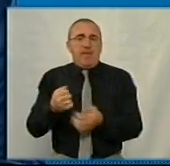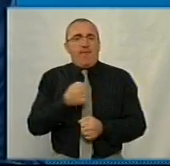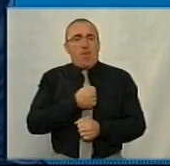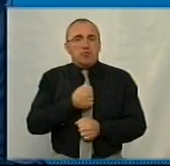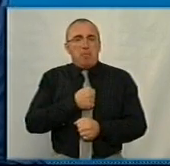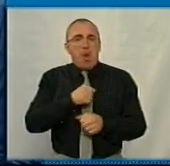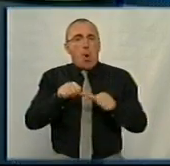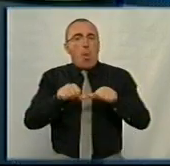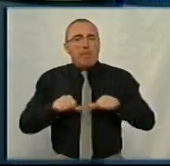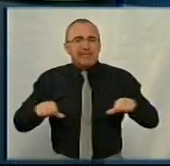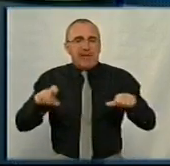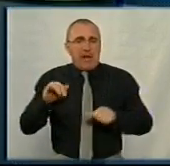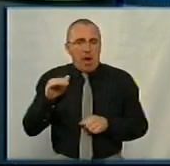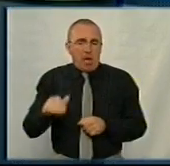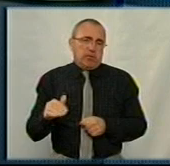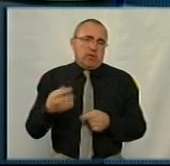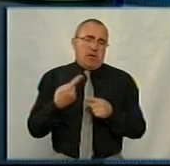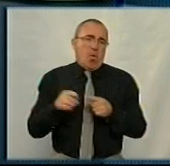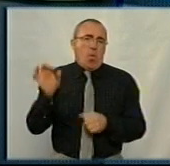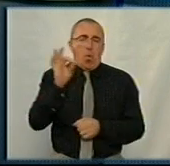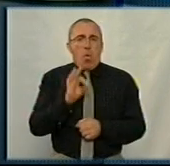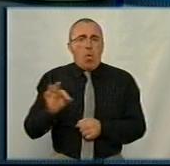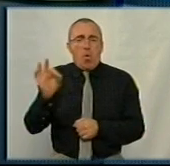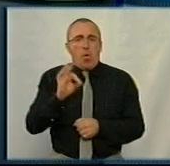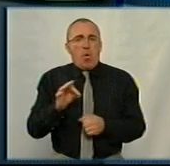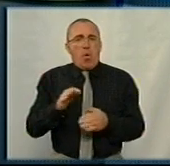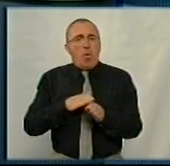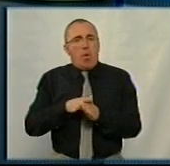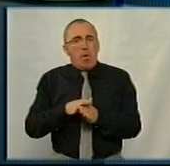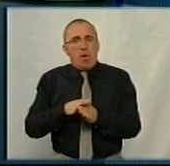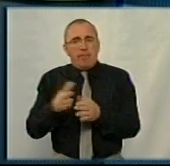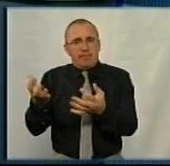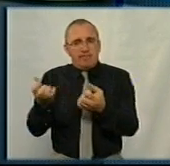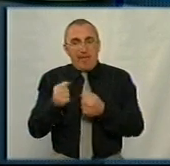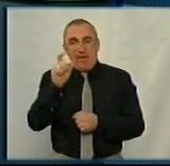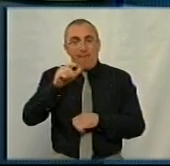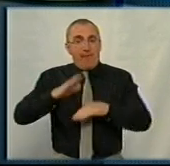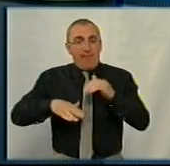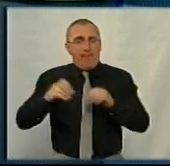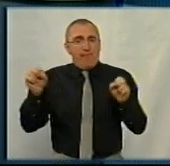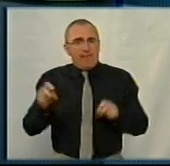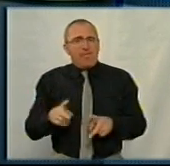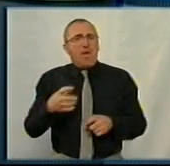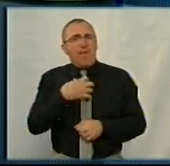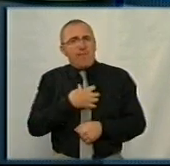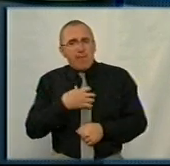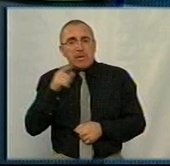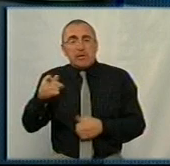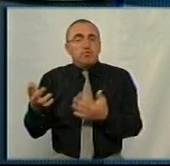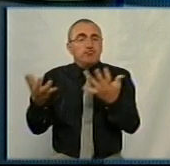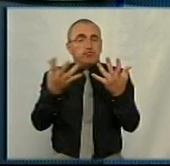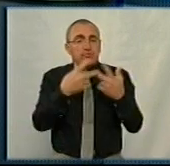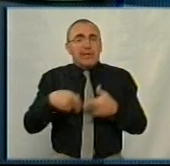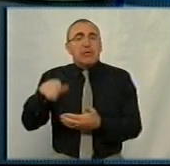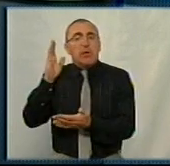комісаріати, про які я говорив, або, наприклад, про утримання якихось фахівців, які нам важливі в тій чисельності, які